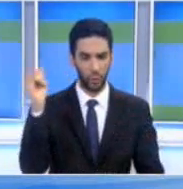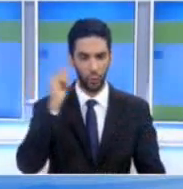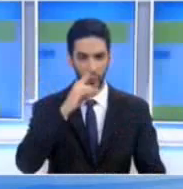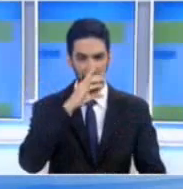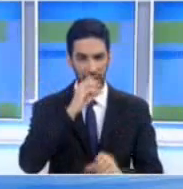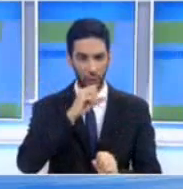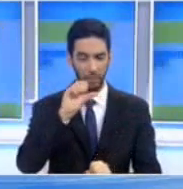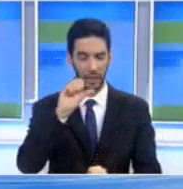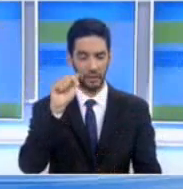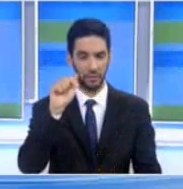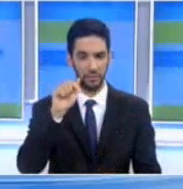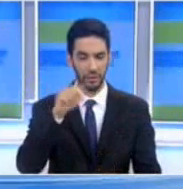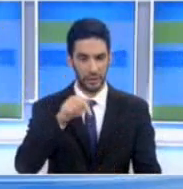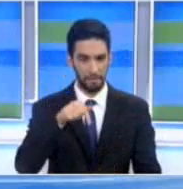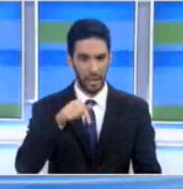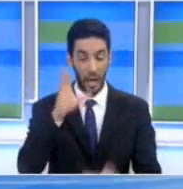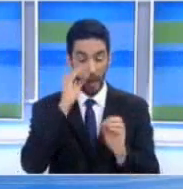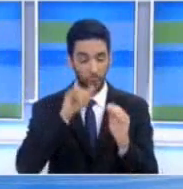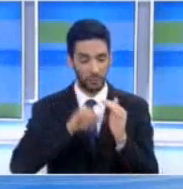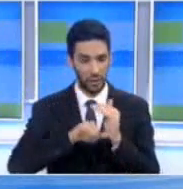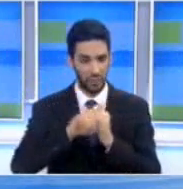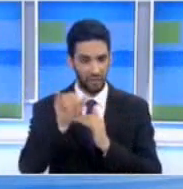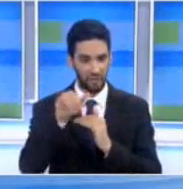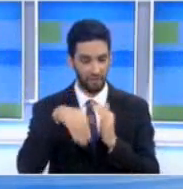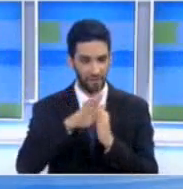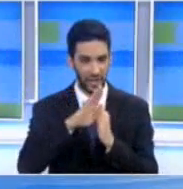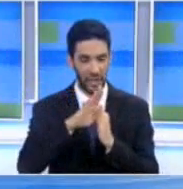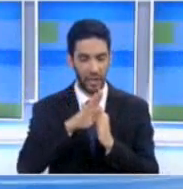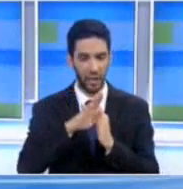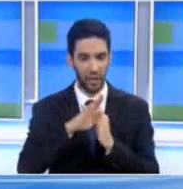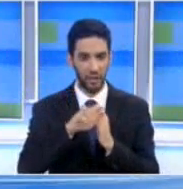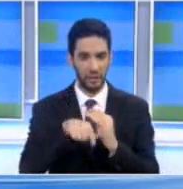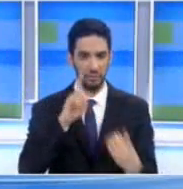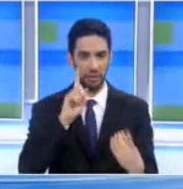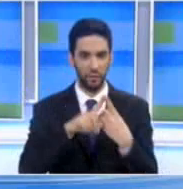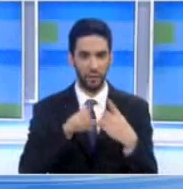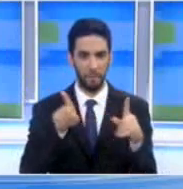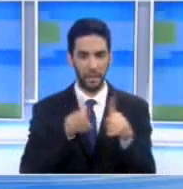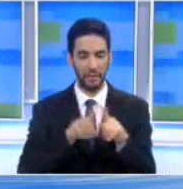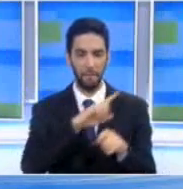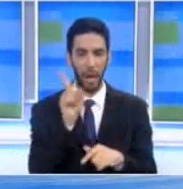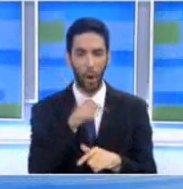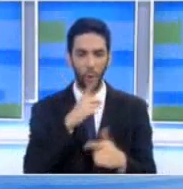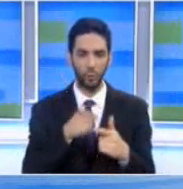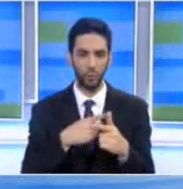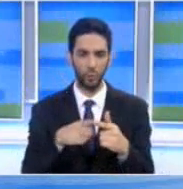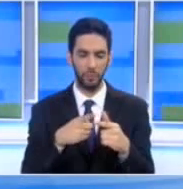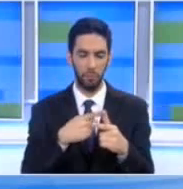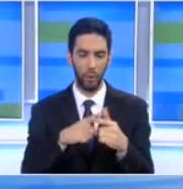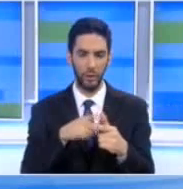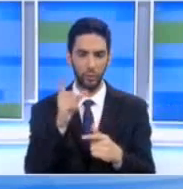να αναχωρήσει αργότερα απόψε μετά από την ολοκλήρωση των επαφών που θα έχει και με την κυκοπριακή πολιτική ηγεσία